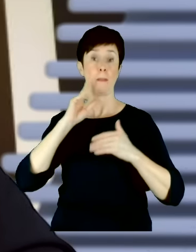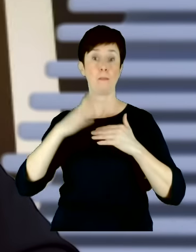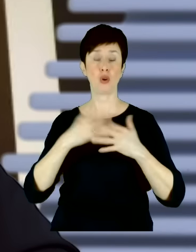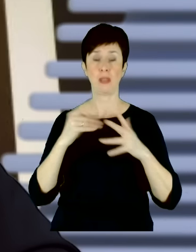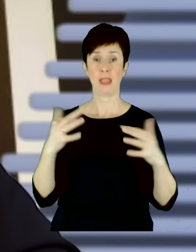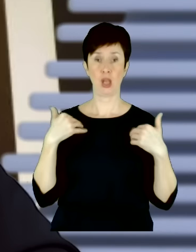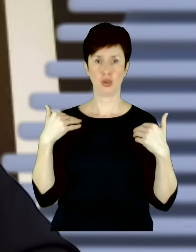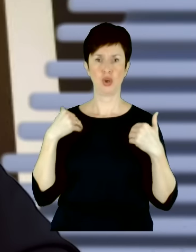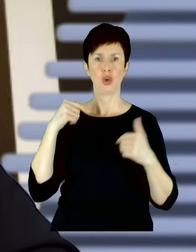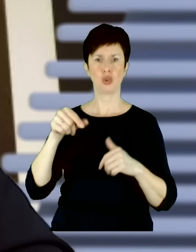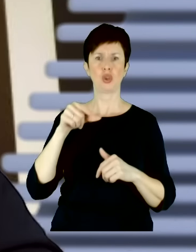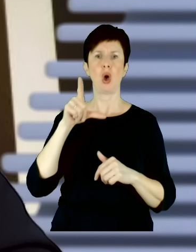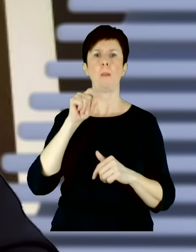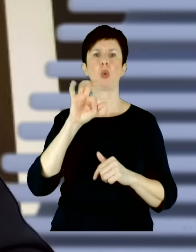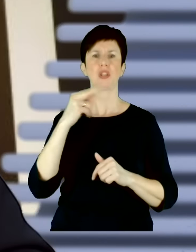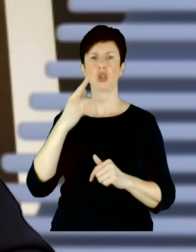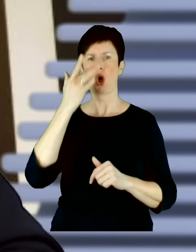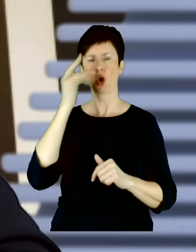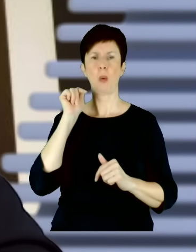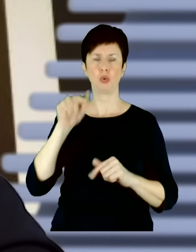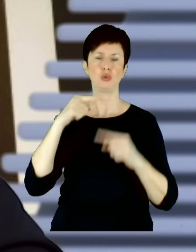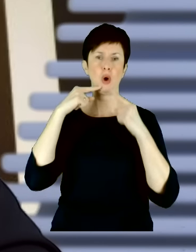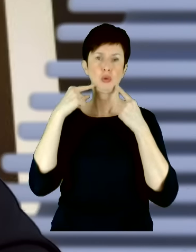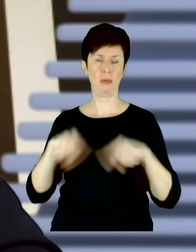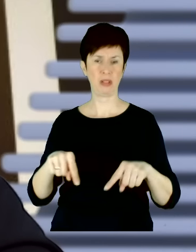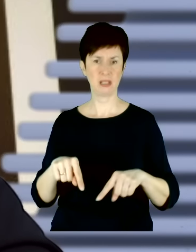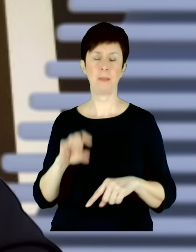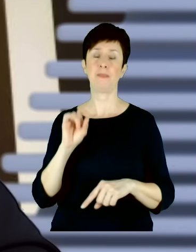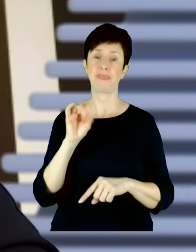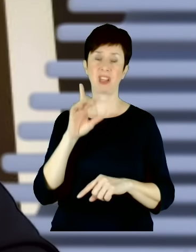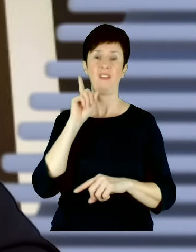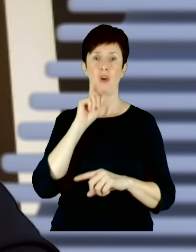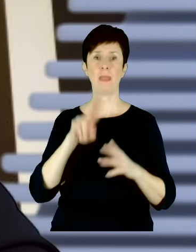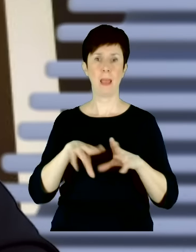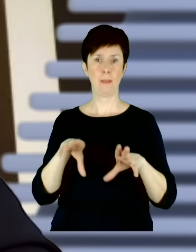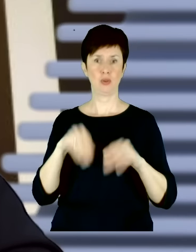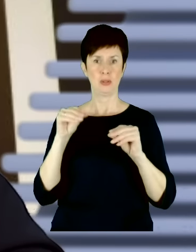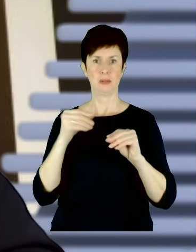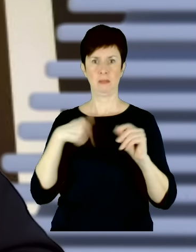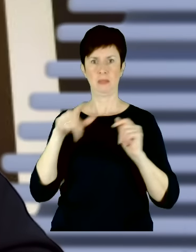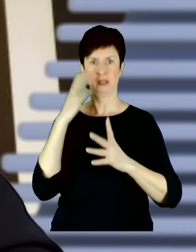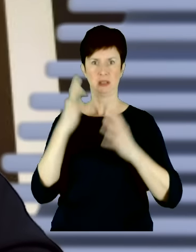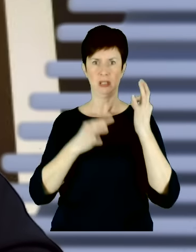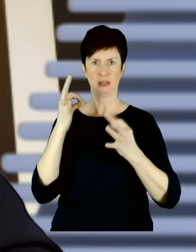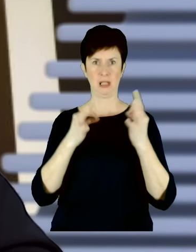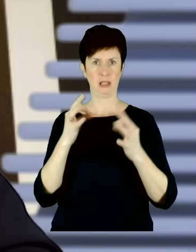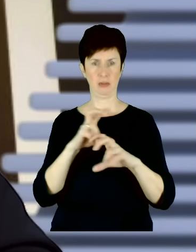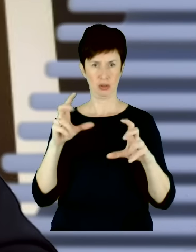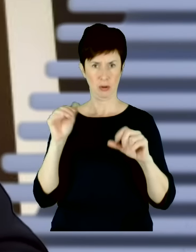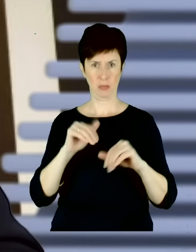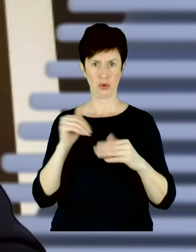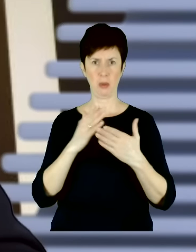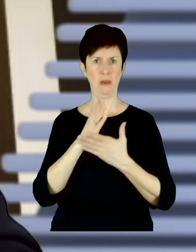Putin, to Rosja musi ponieść za to odpowiedzialność. Rzeczywiście na początku, w tych pierwszych minutach zastanawialiśmy się, czy możemy wierzyć w te